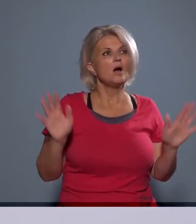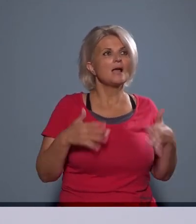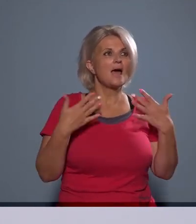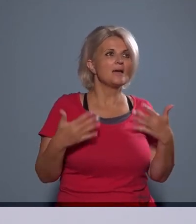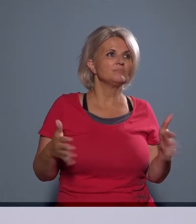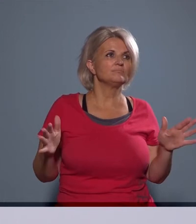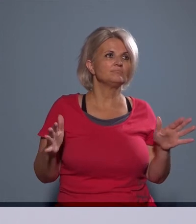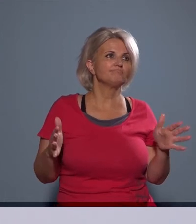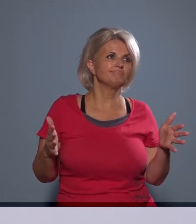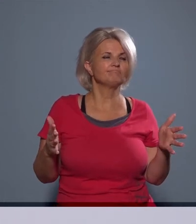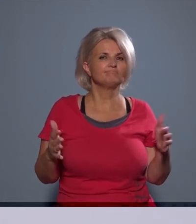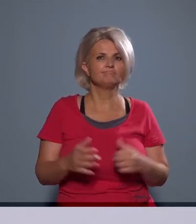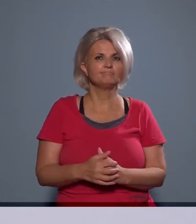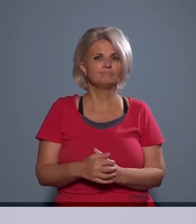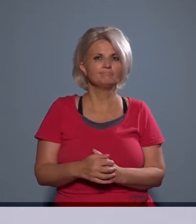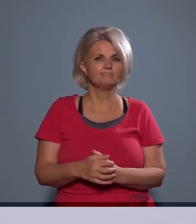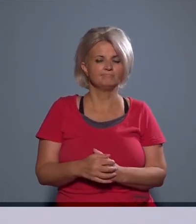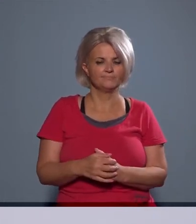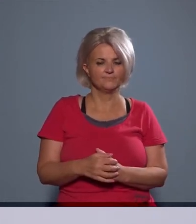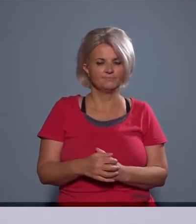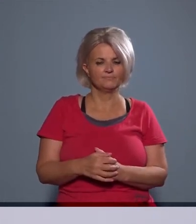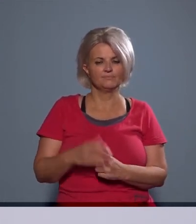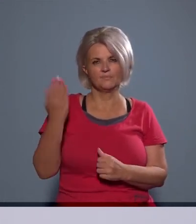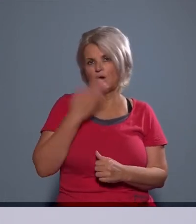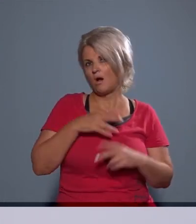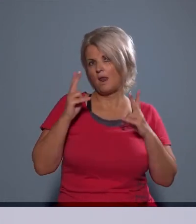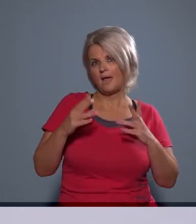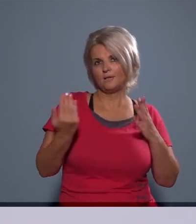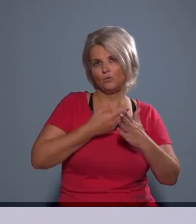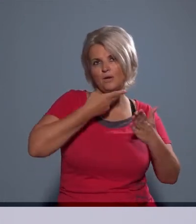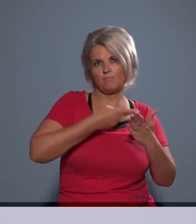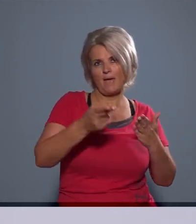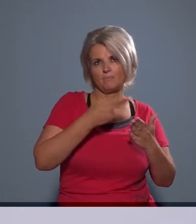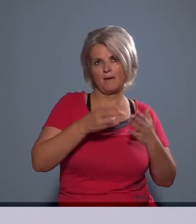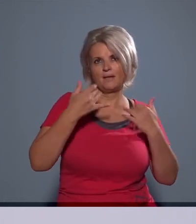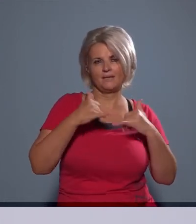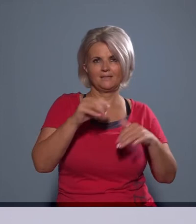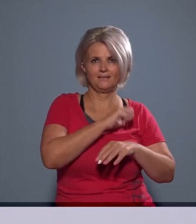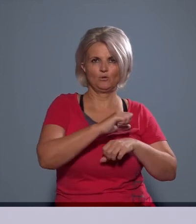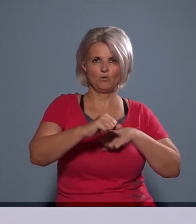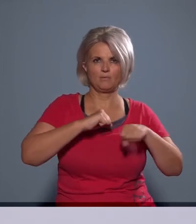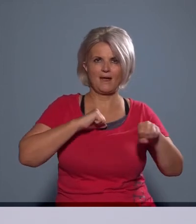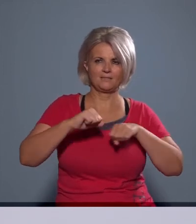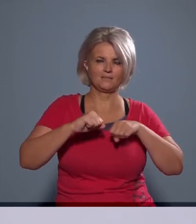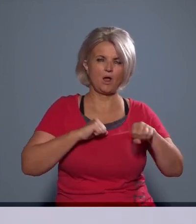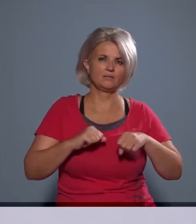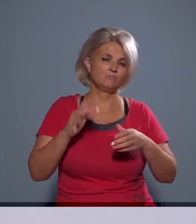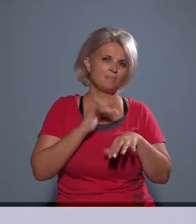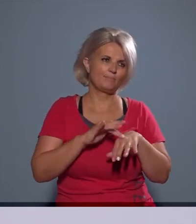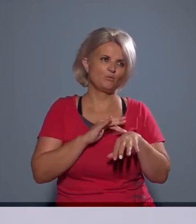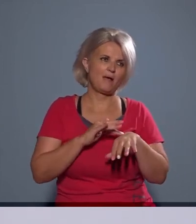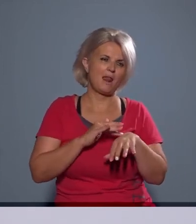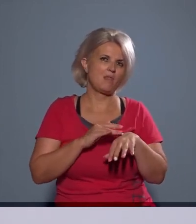akár ha erre mód nyílik, akkor újabb peres eljárásokkal is az önkormányzat megpróbál